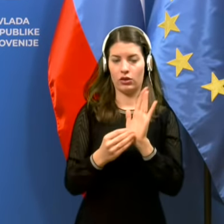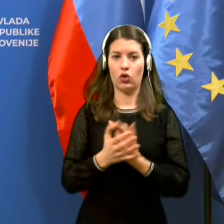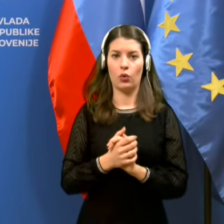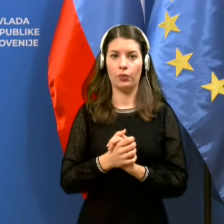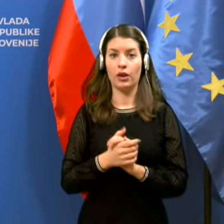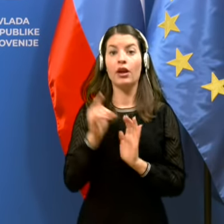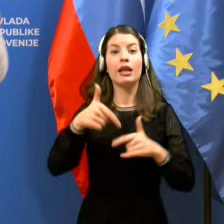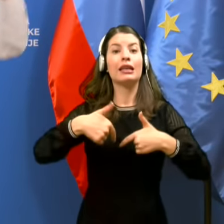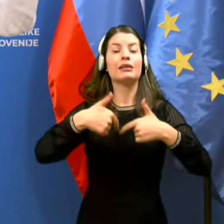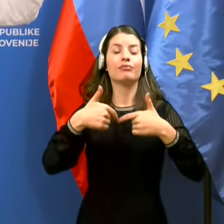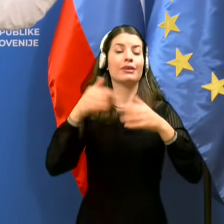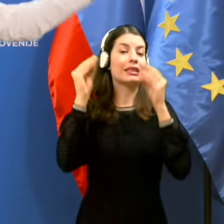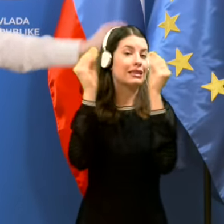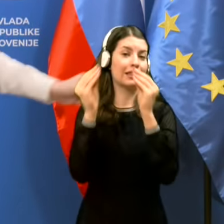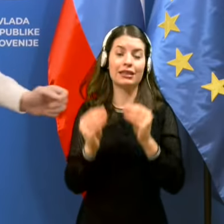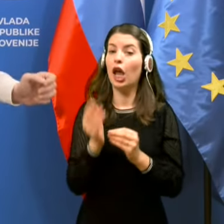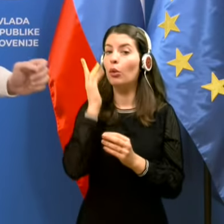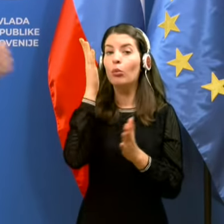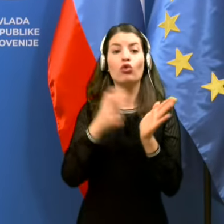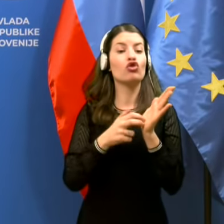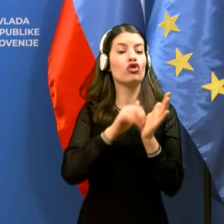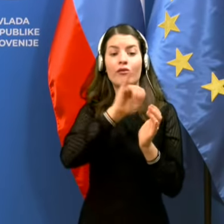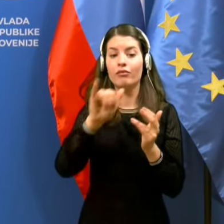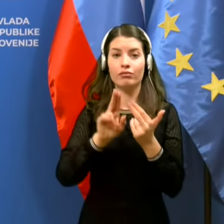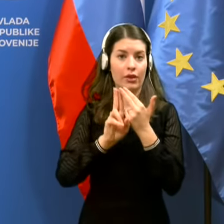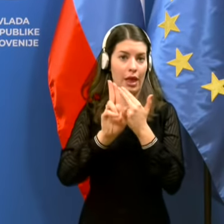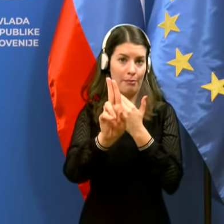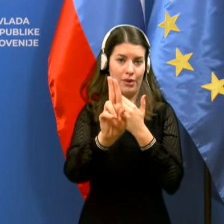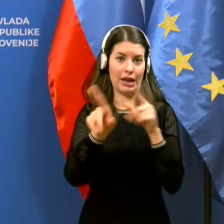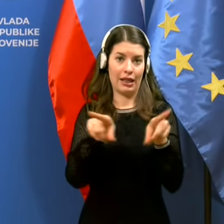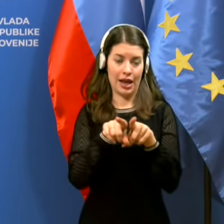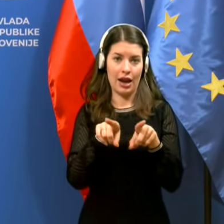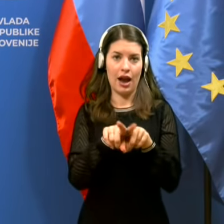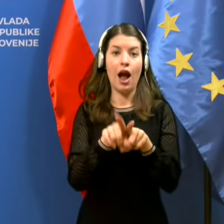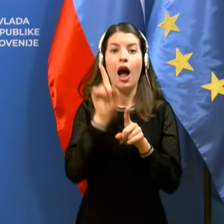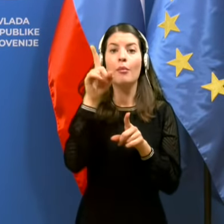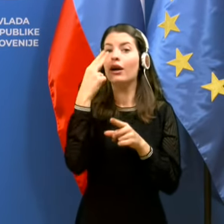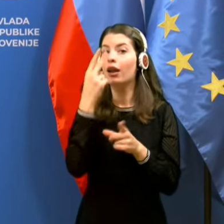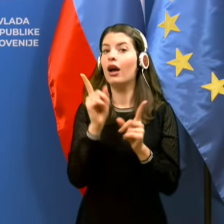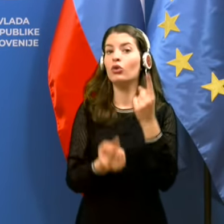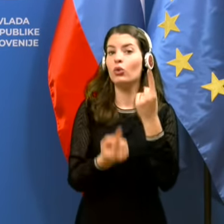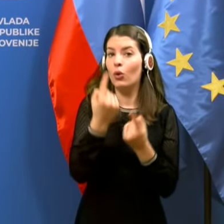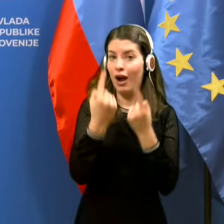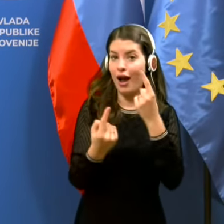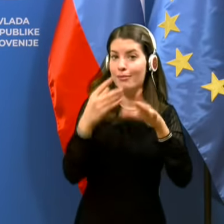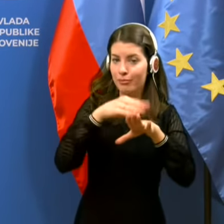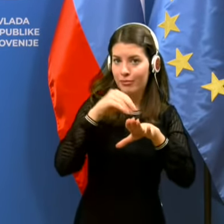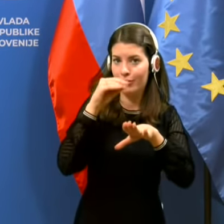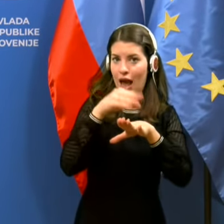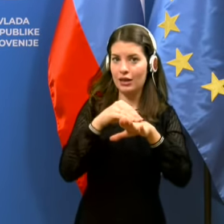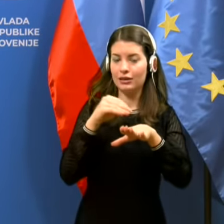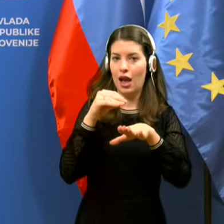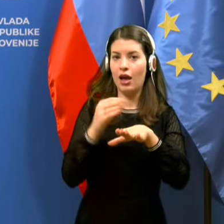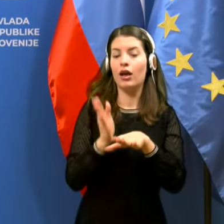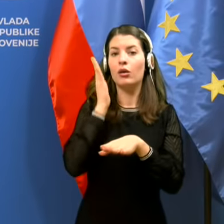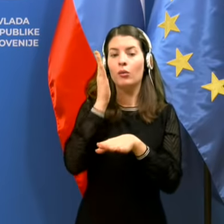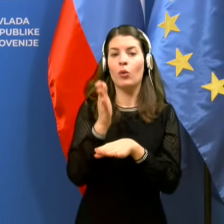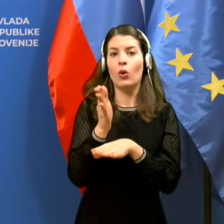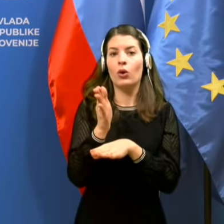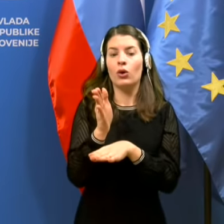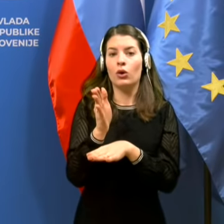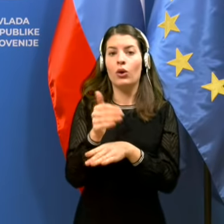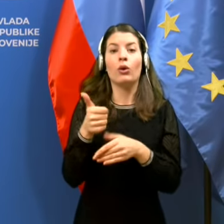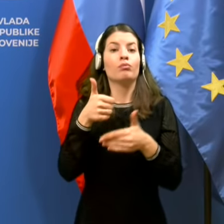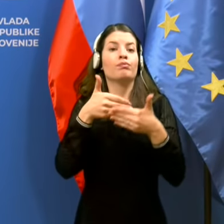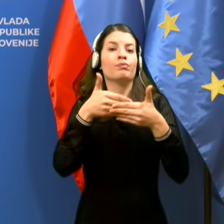je takšen in bo še vedno takšen od odjave, ampak zdaj, glede na dogajanje na terenu, bojna